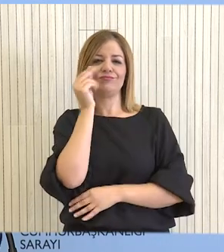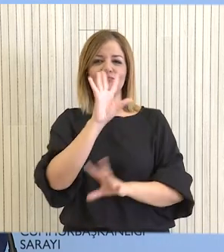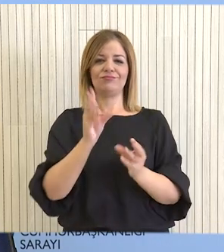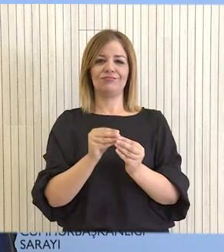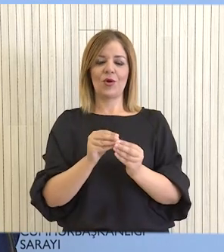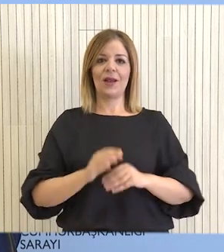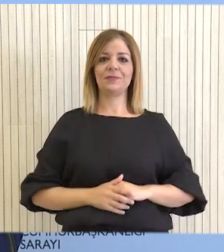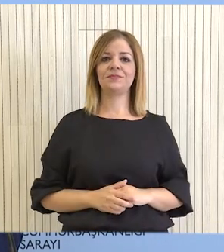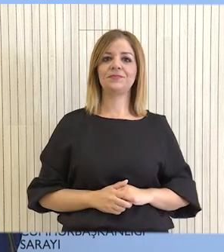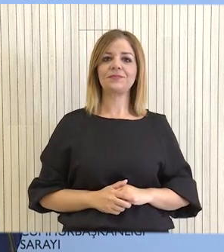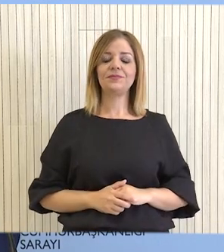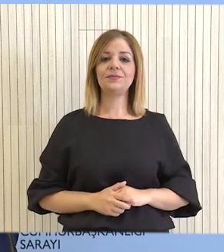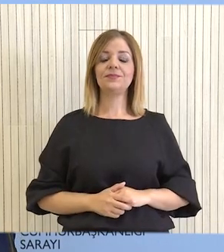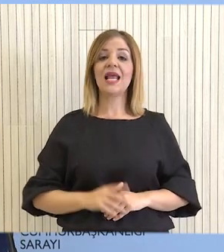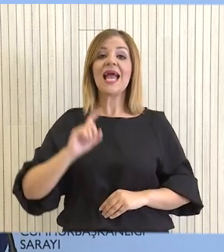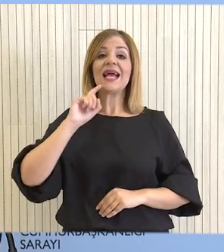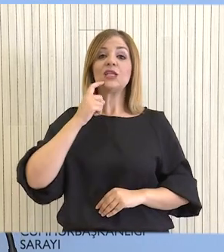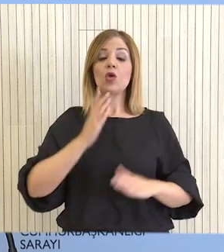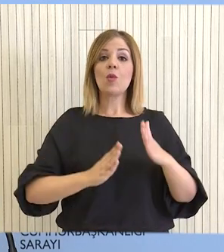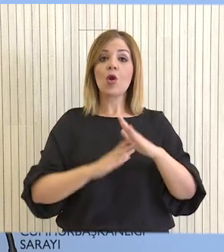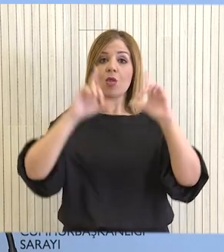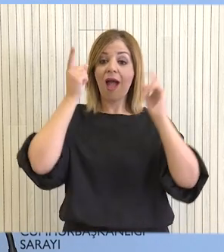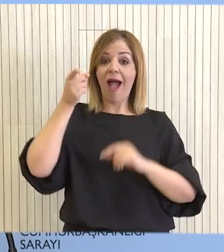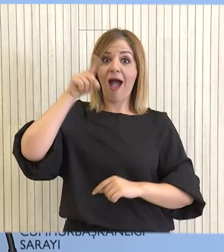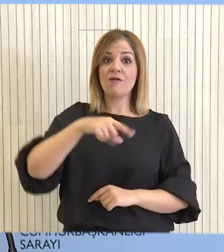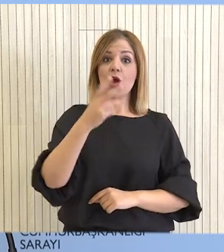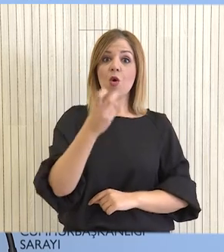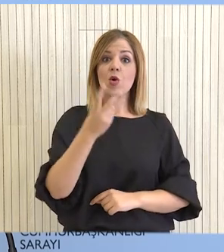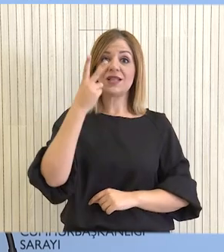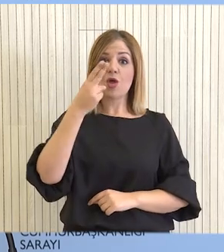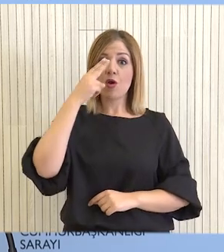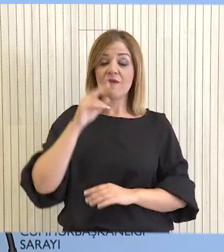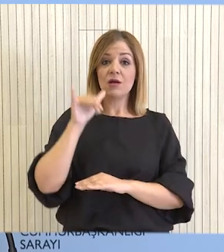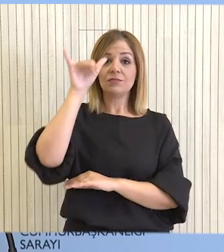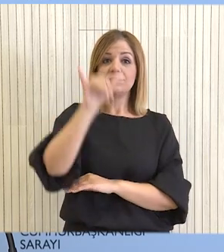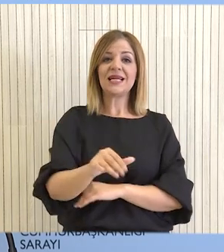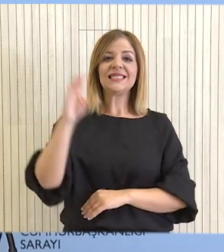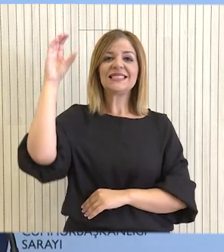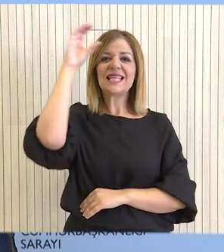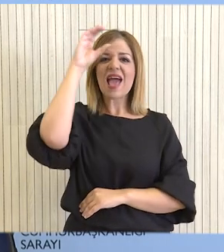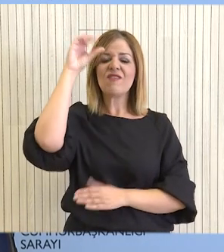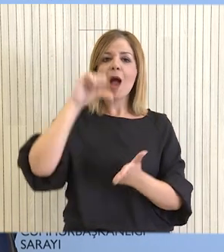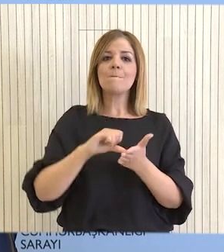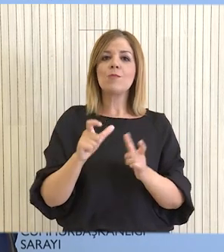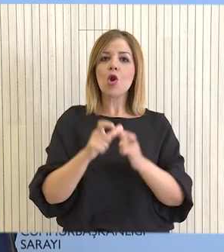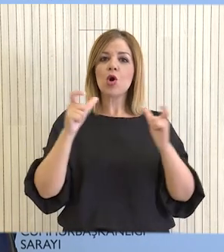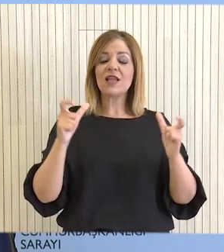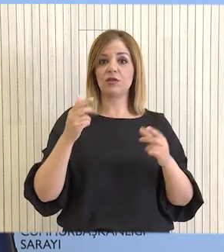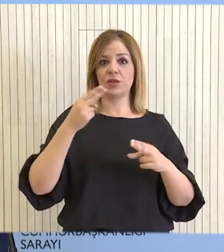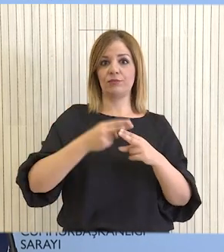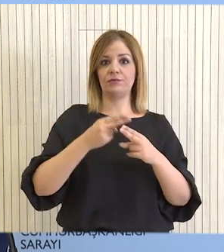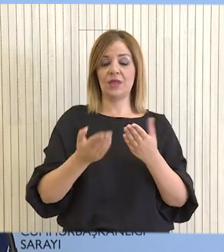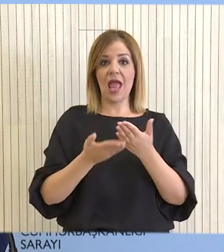Ο πρόεδρος της Δημοκρατίας μεταβαίνει αύριο, 22 Νοεμβρίου, στο Βελιγράδι, όπου θα πραγματοποιήσει επίσημη επίσκεψη, ενώ θα